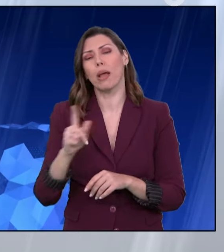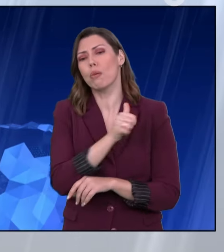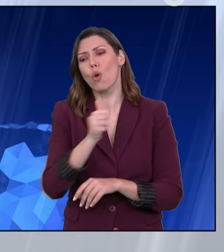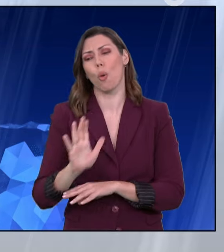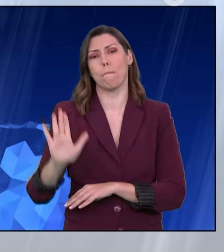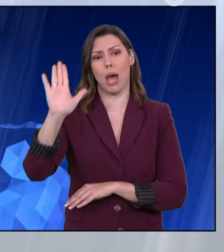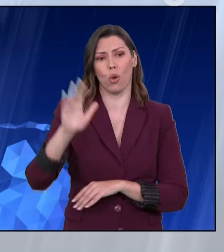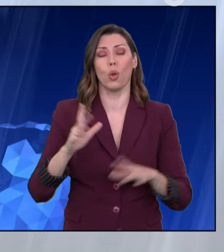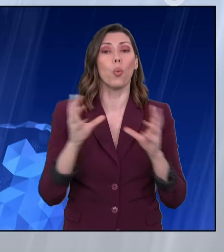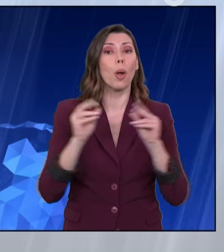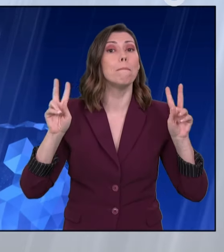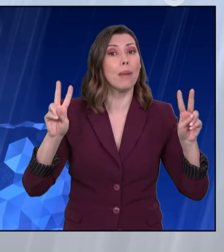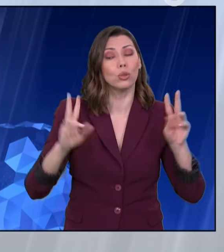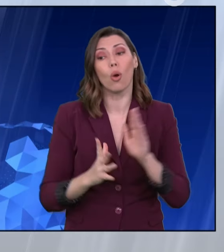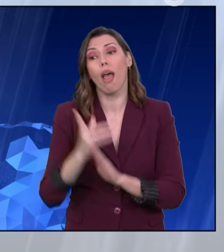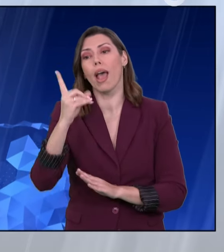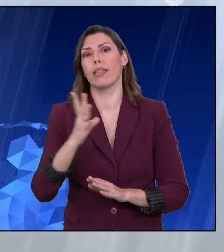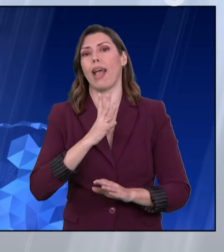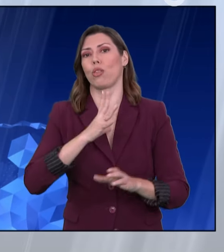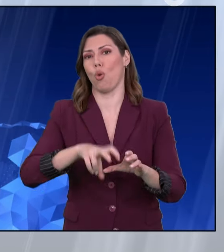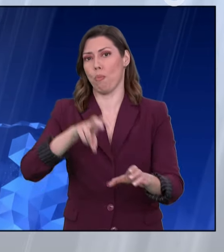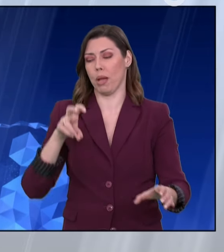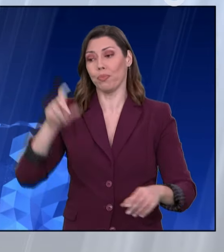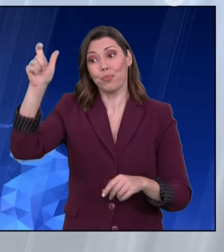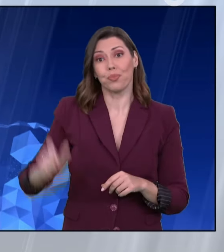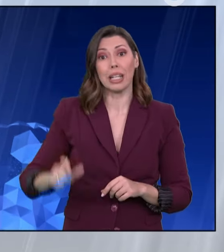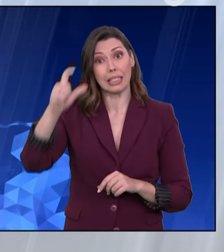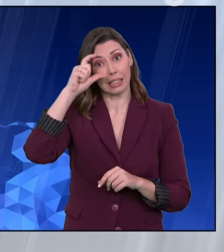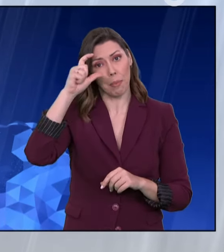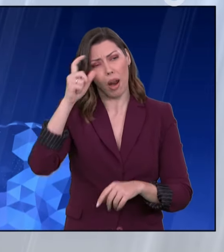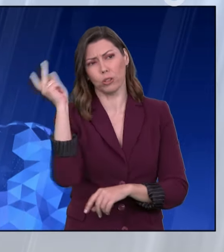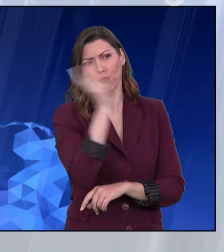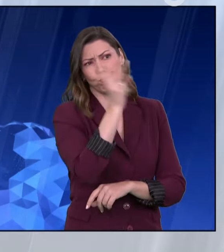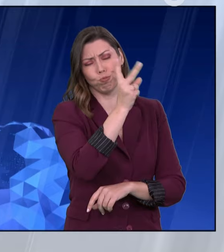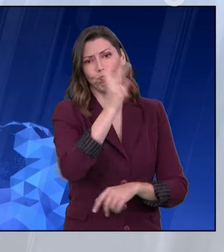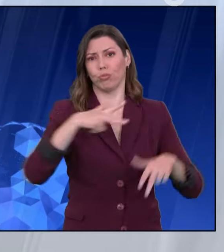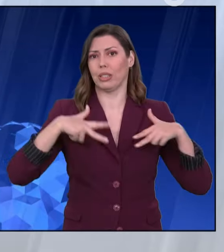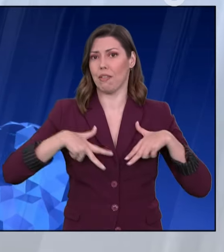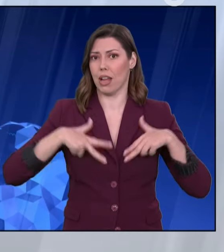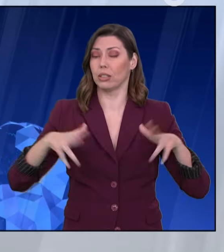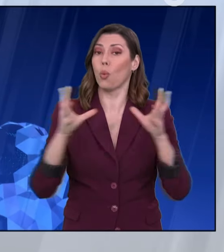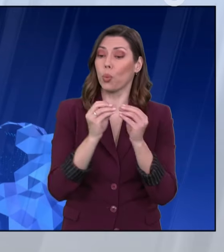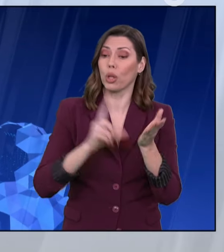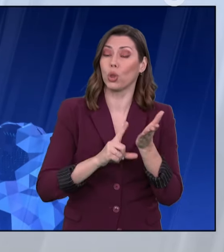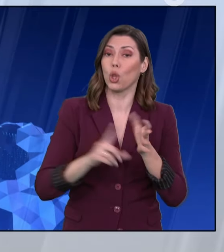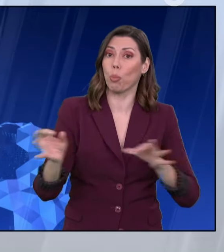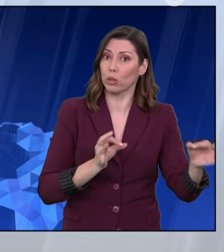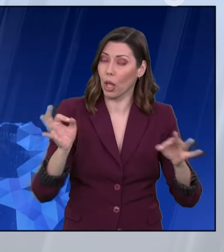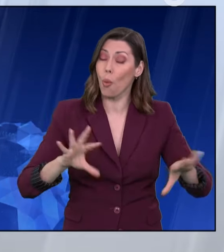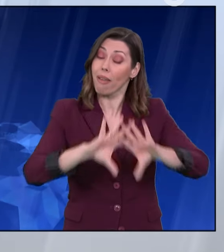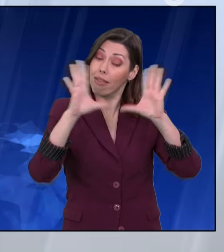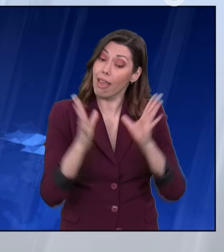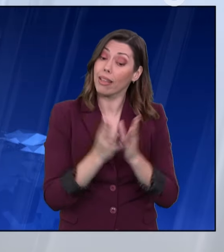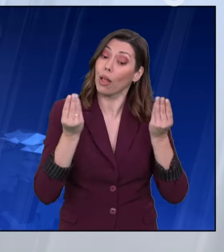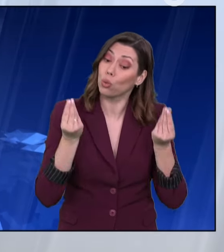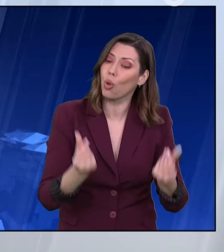Έσθηση προκάλεσε η ομιλία του Αντώνη Σαμαρά, ο οποίος άσκησε σφοδρή κριτική στην κυβέρνηση, τόσο για το νομοσχέδιο, όσο και για τη γενικότερη πολιτική της